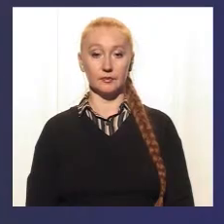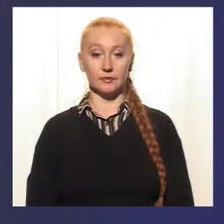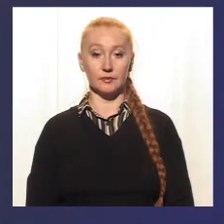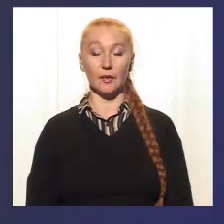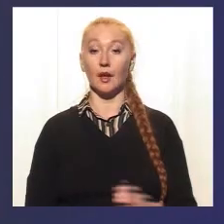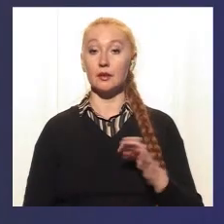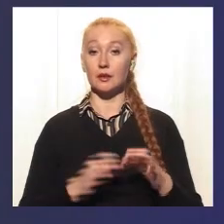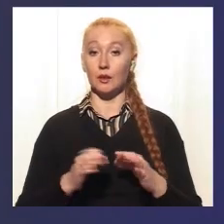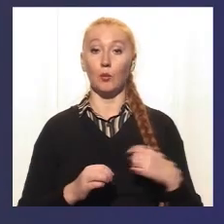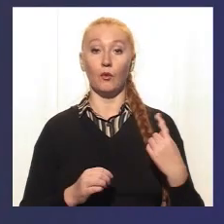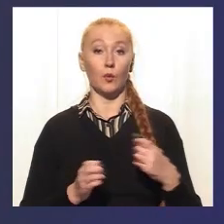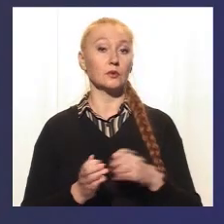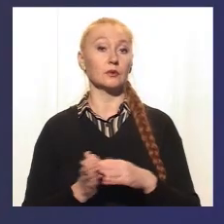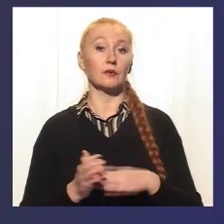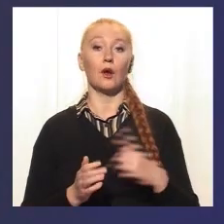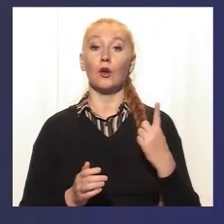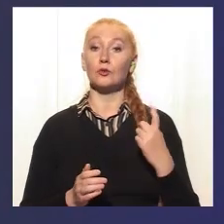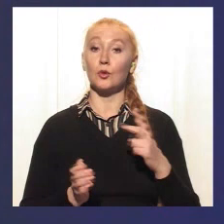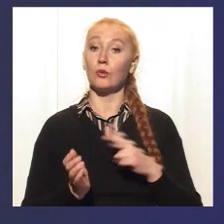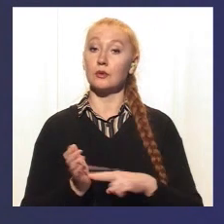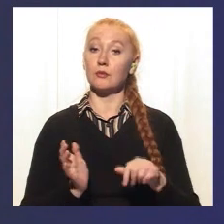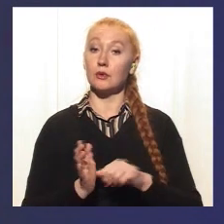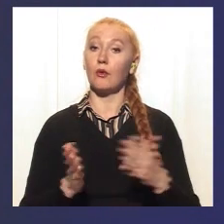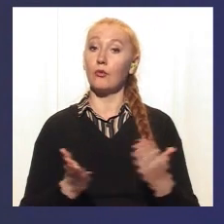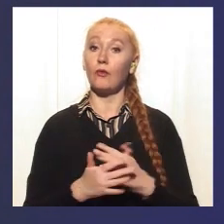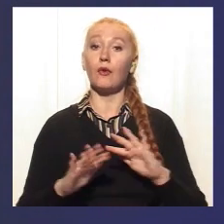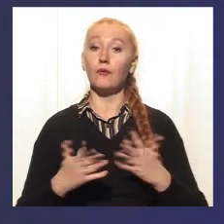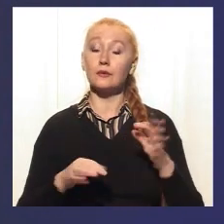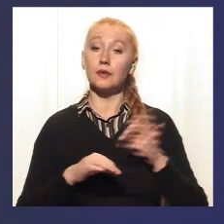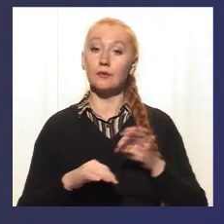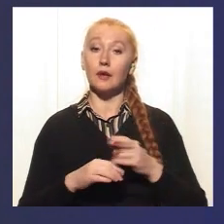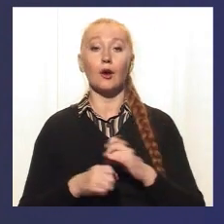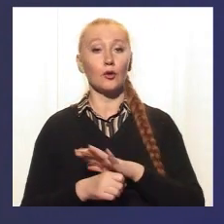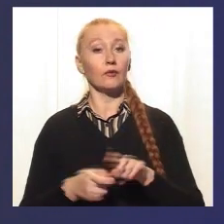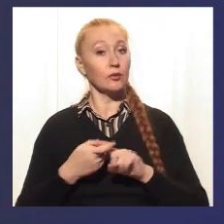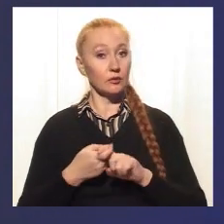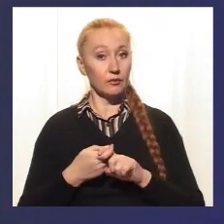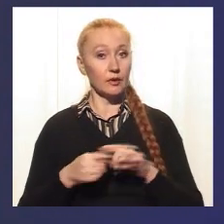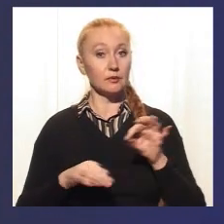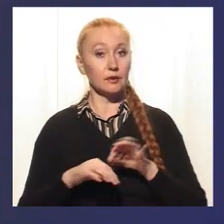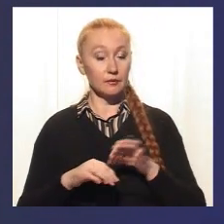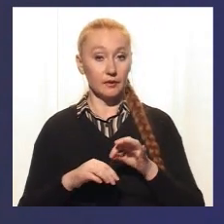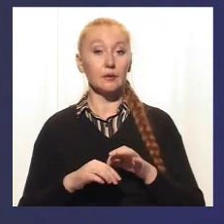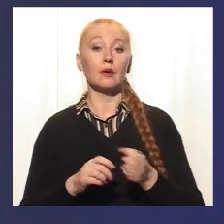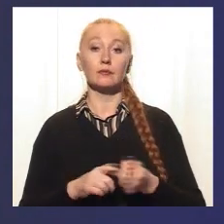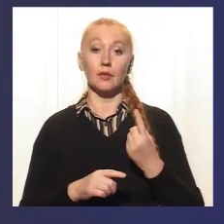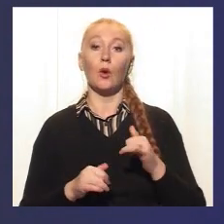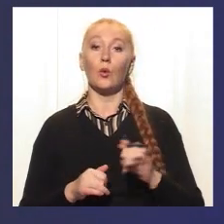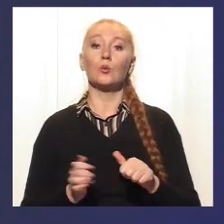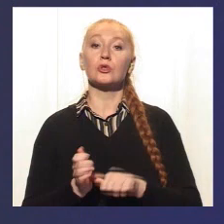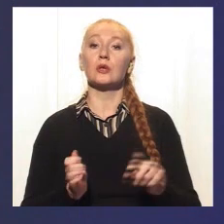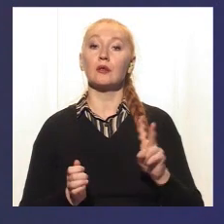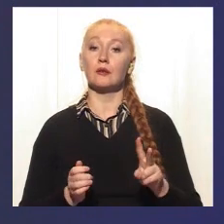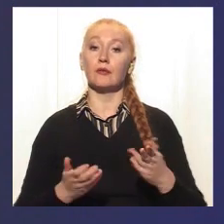За добу в області зафіксували 176 нових випадків захворювання на коронавірусну інфекцію. Хворобу діагностували у 62